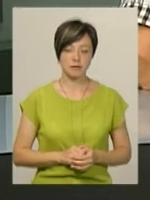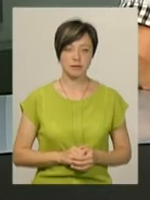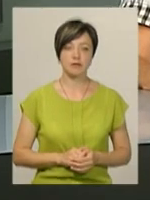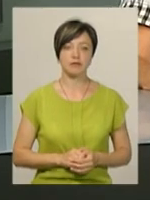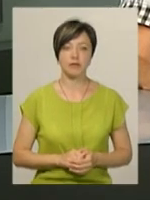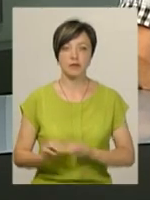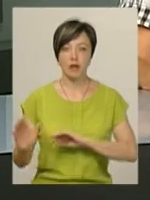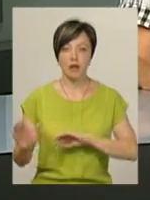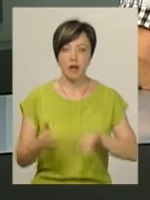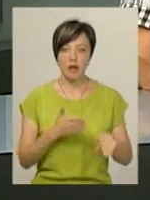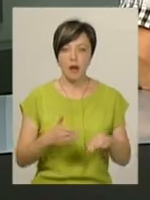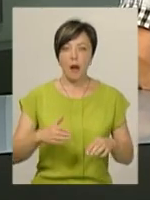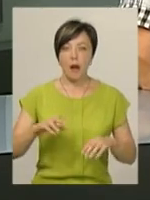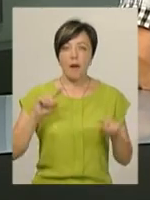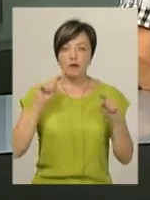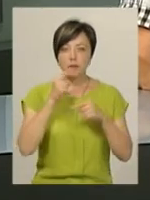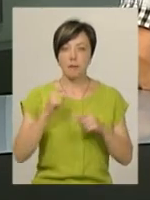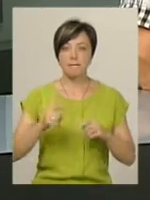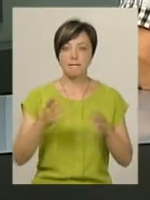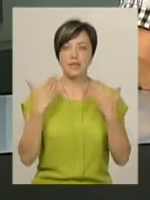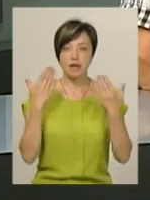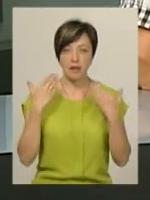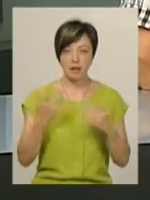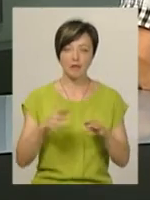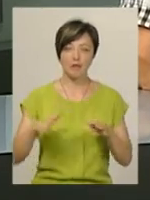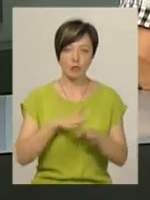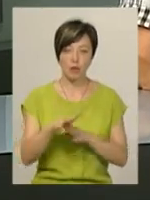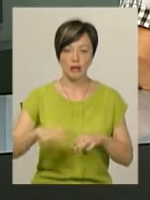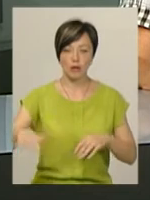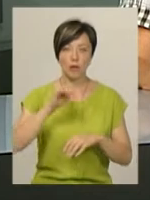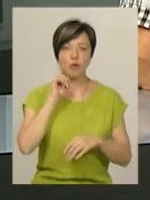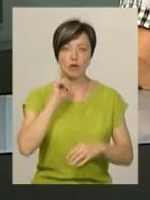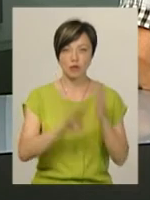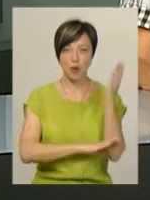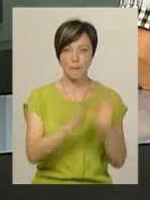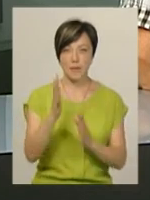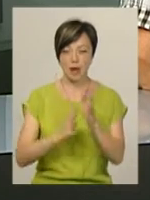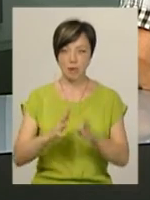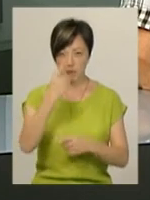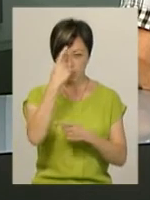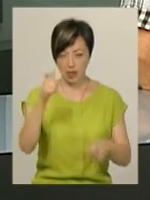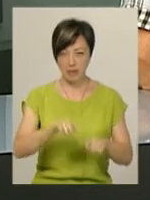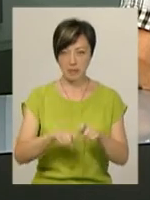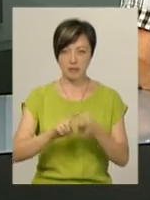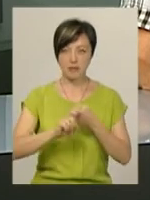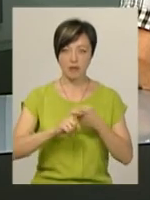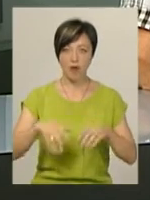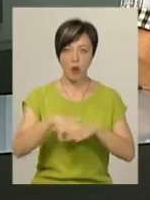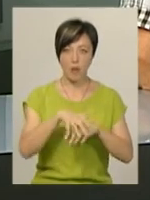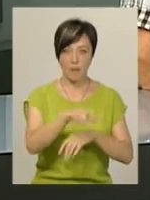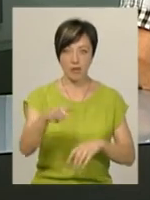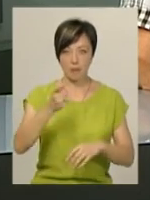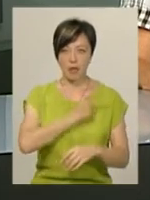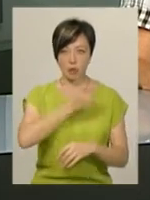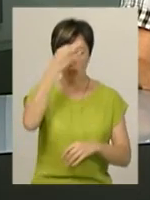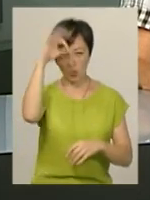Пікнік «Поліс Дей» відбудеться завтра у Хмельницькому на території молодіжного парку. Про це повідомила інспектор із громадськістю патрульної поліції